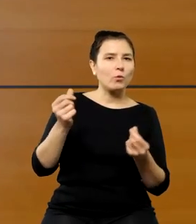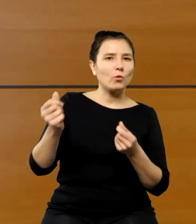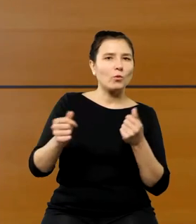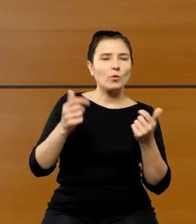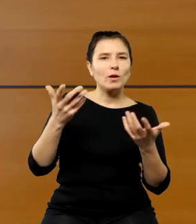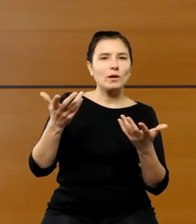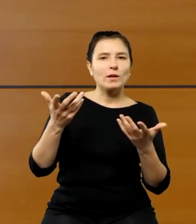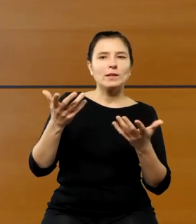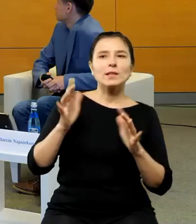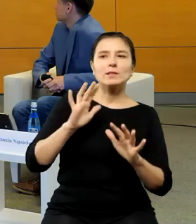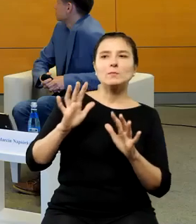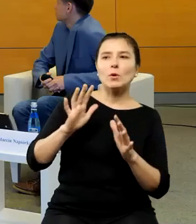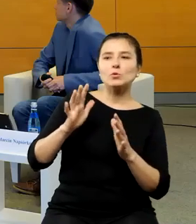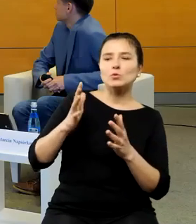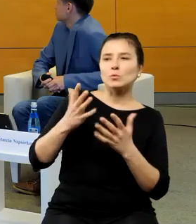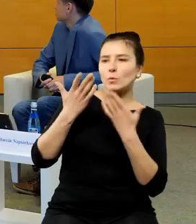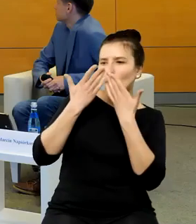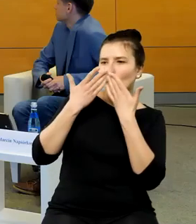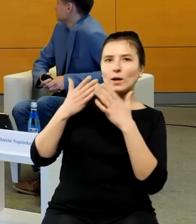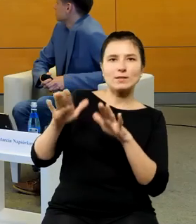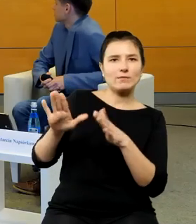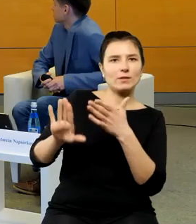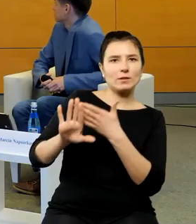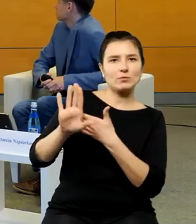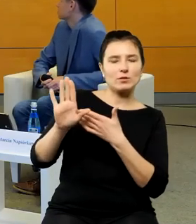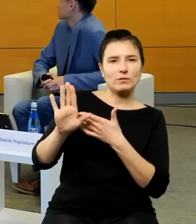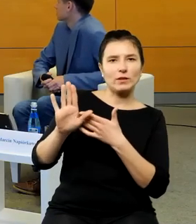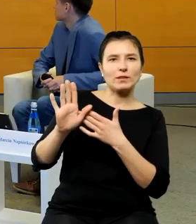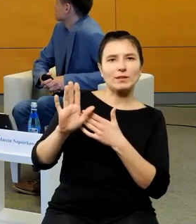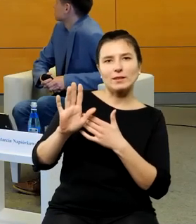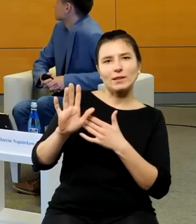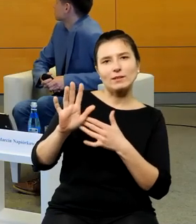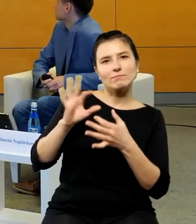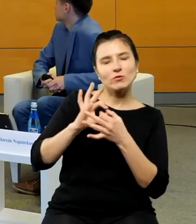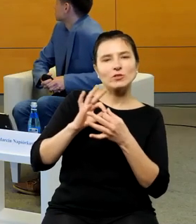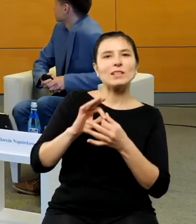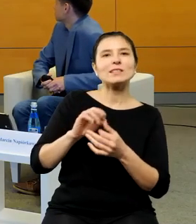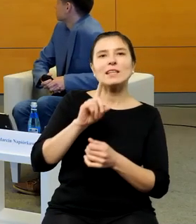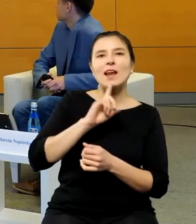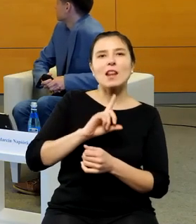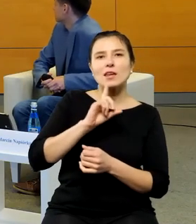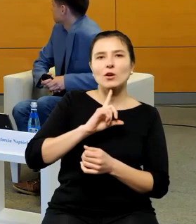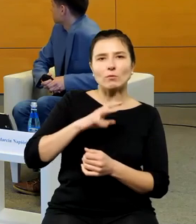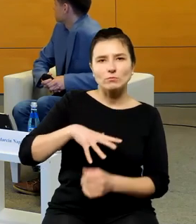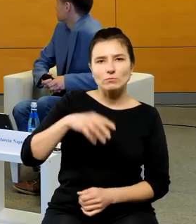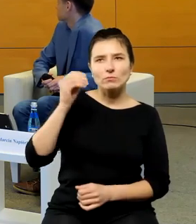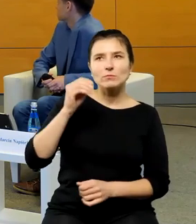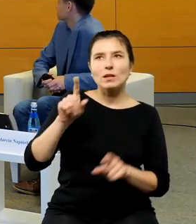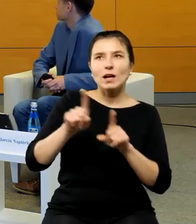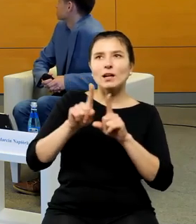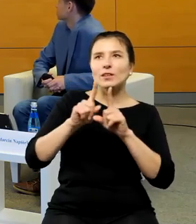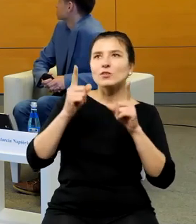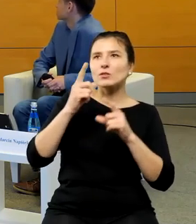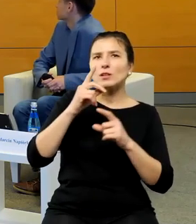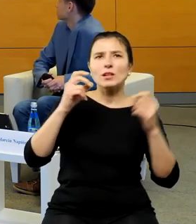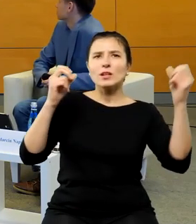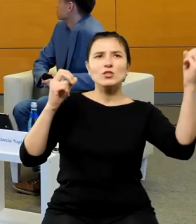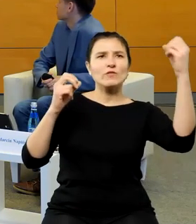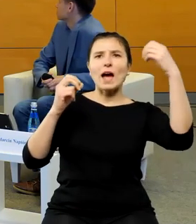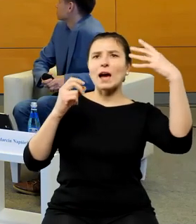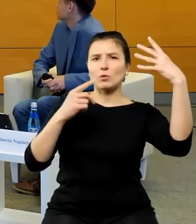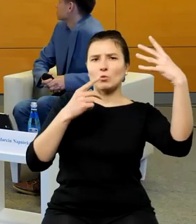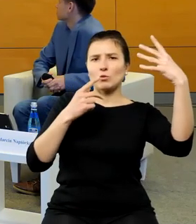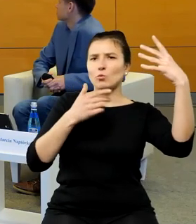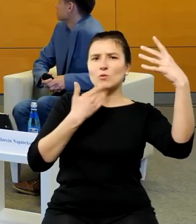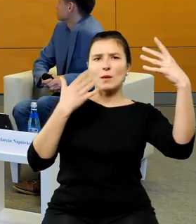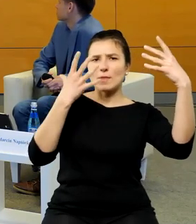portretowania ale oczywiście to źródło światła które jest powiedzmy którego nie ma na obrazie i który